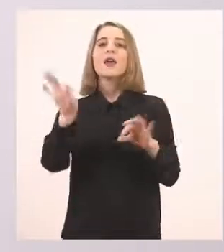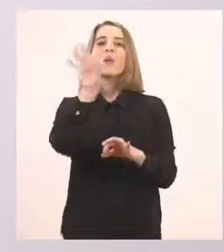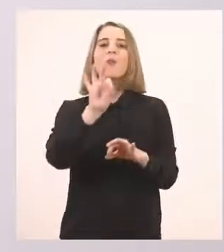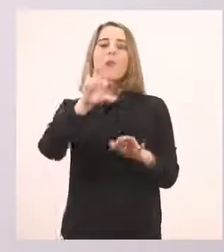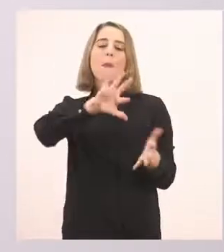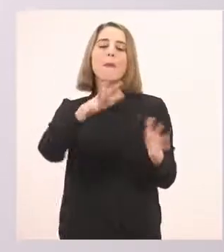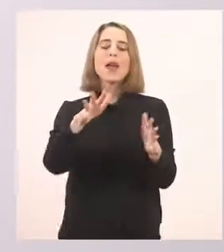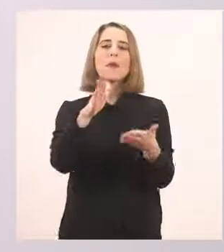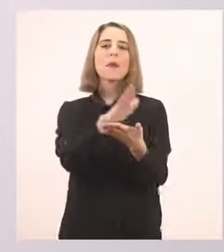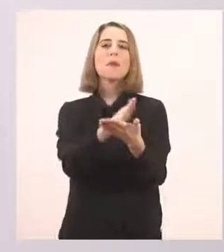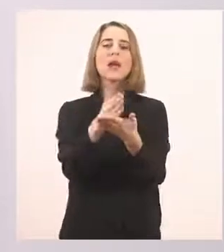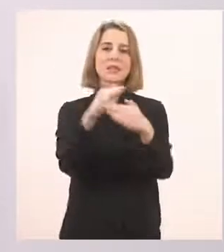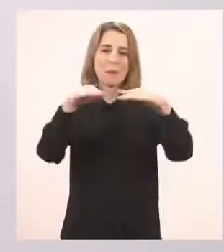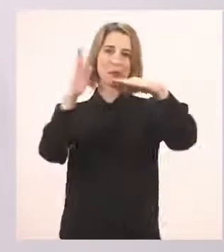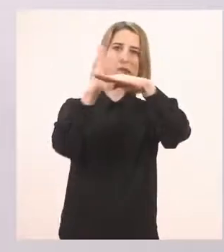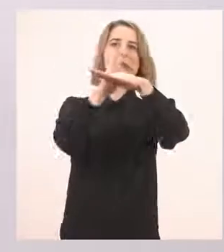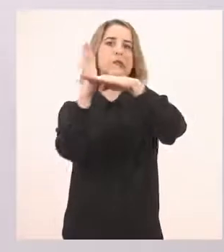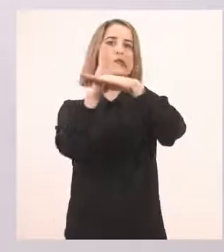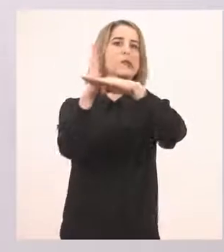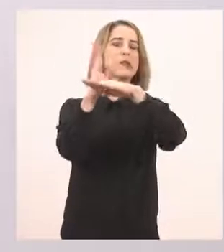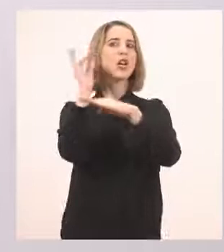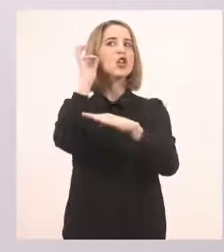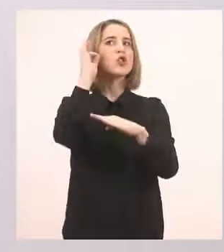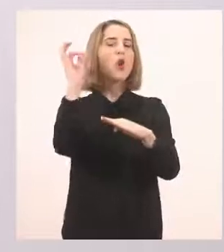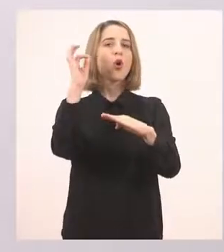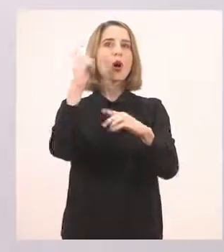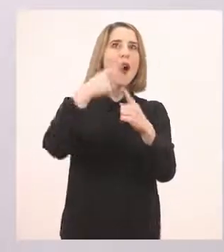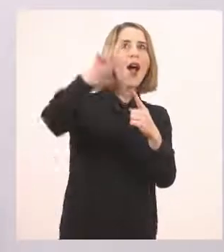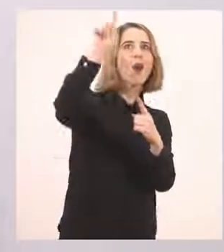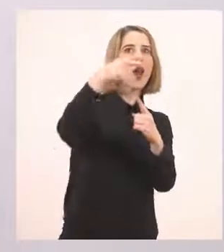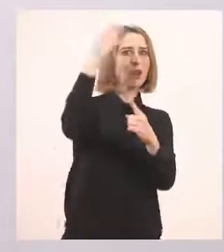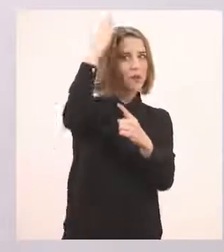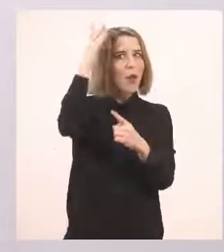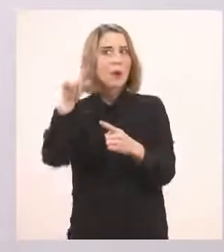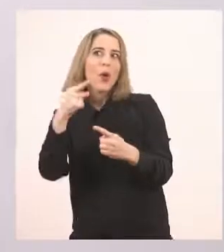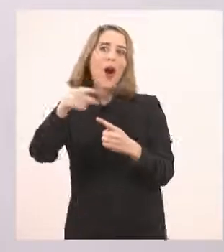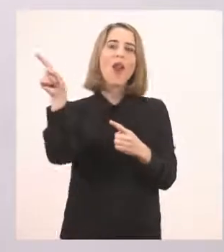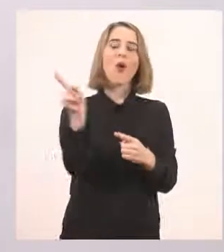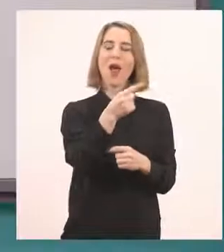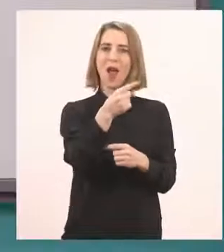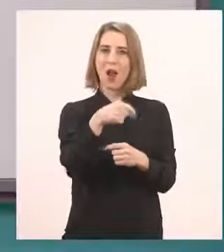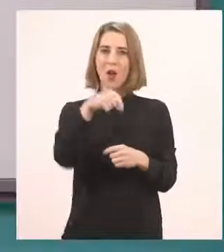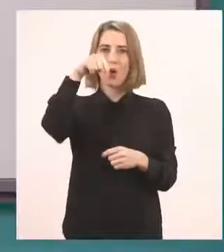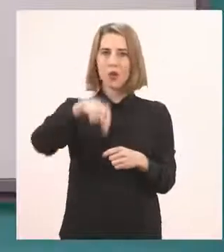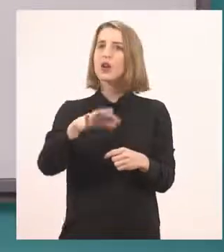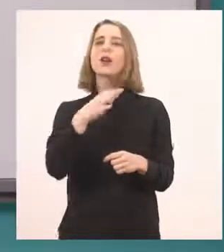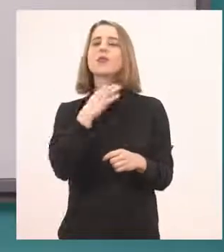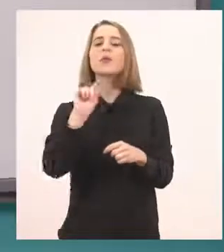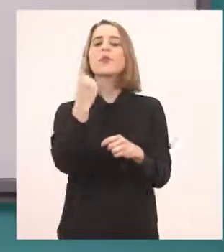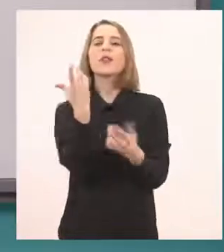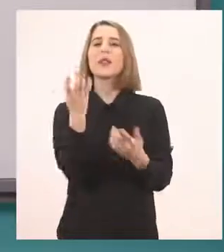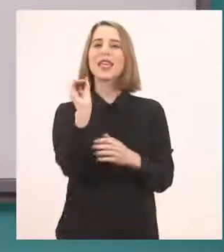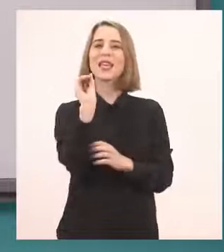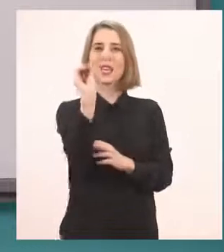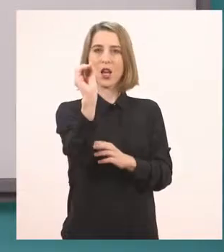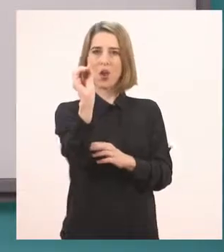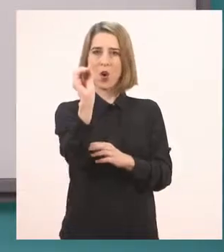γραμμούλας μας, για να μπορούμε να τα ξεχωρίζουμε από τα κεφαλαία. Λοιπόν, για να κάνουμε το ρ, το μικρό θα χρειαστούμε ένα κυκλάκι που θα ξεκινήσει